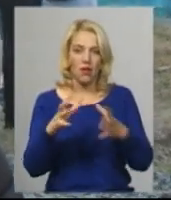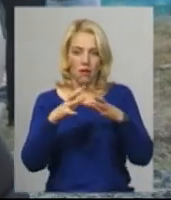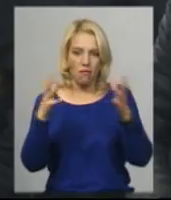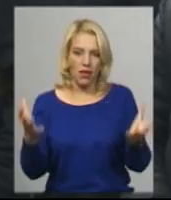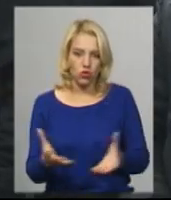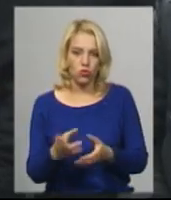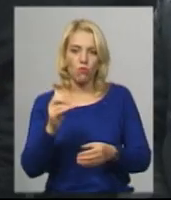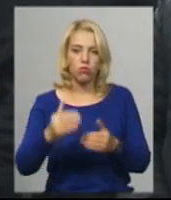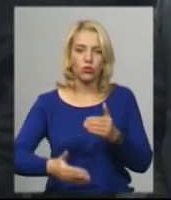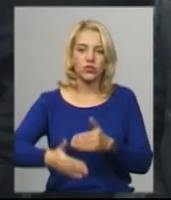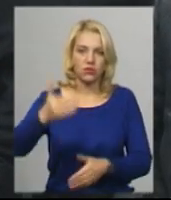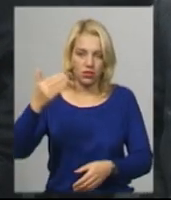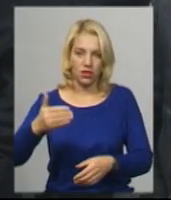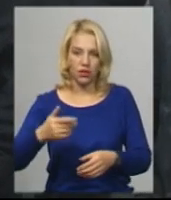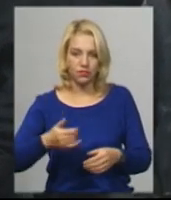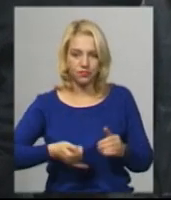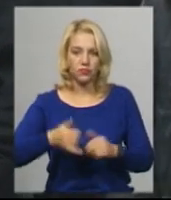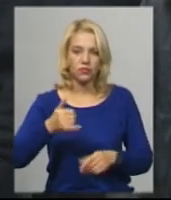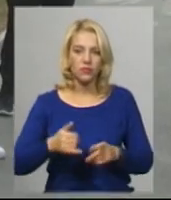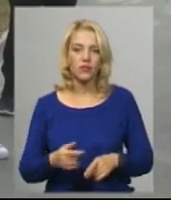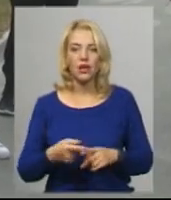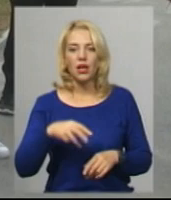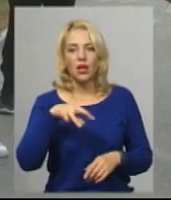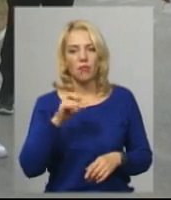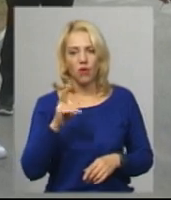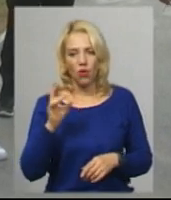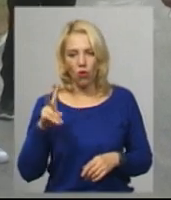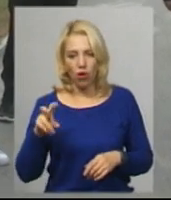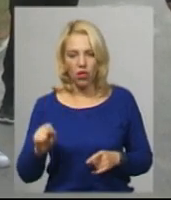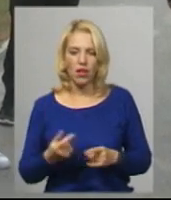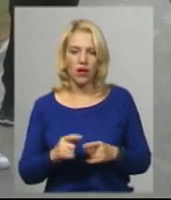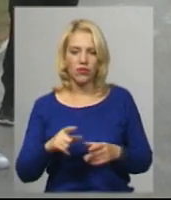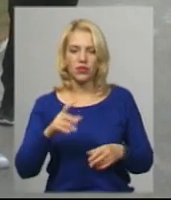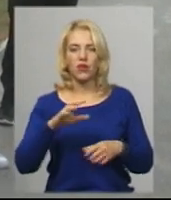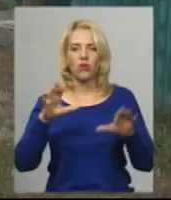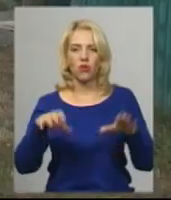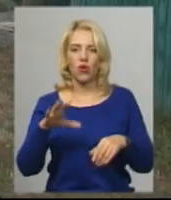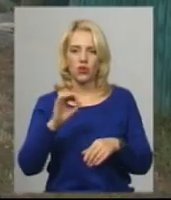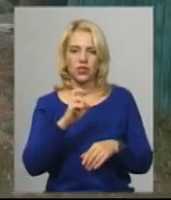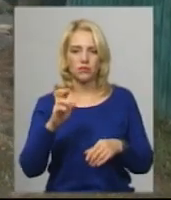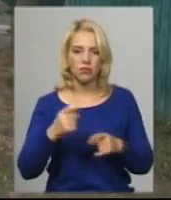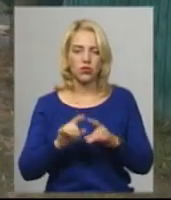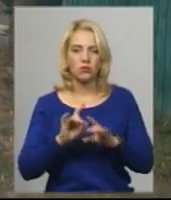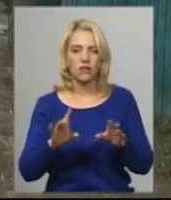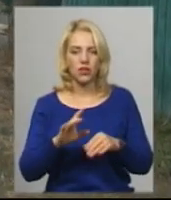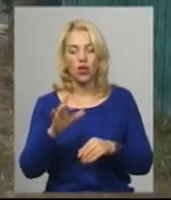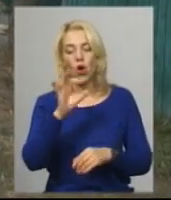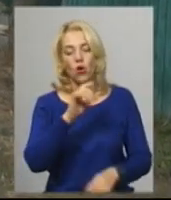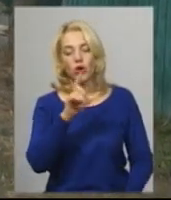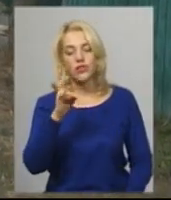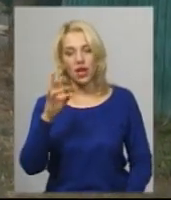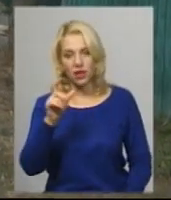розвернутися. Микола Козачук – голова об'єднання співвласників багатоквартирного будинку. Розповідає, жителі Озерної рік тому звернулися до